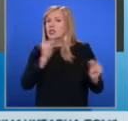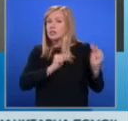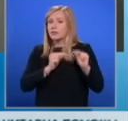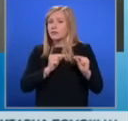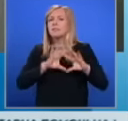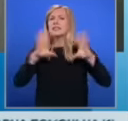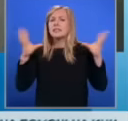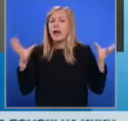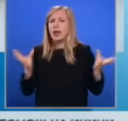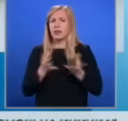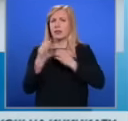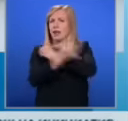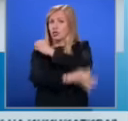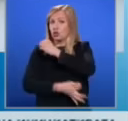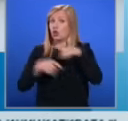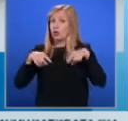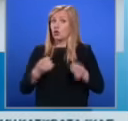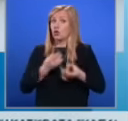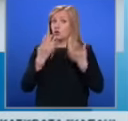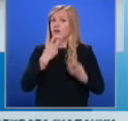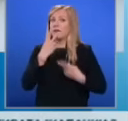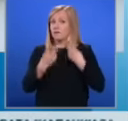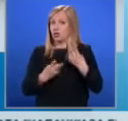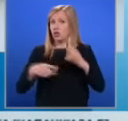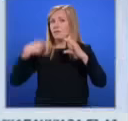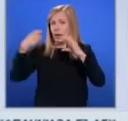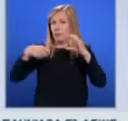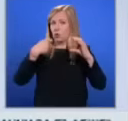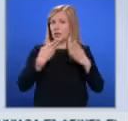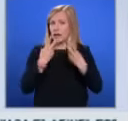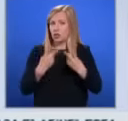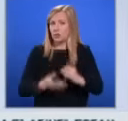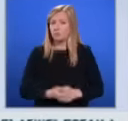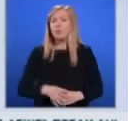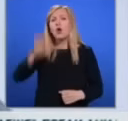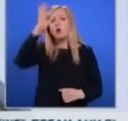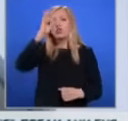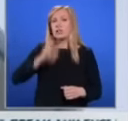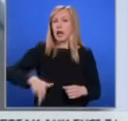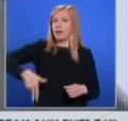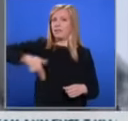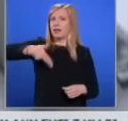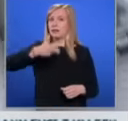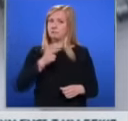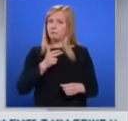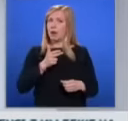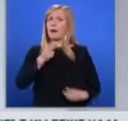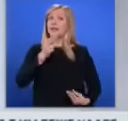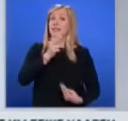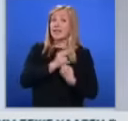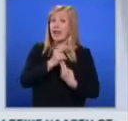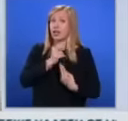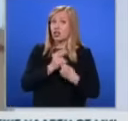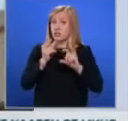хронология на този случай вижте в следващия репортаж. Ученикът извади опълнител и започнал да го зарежда